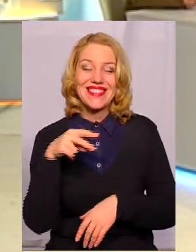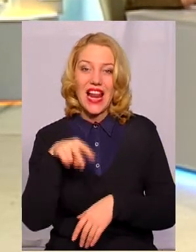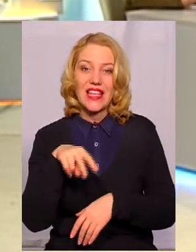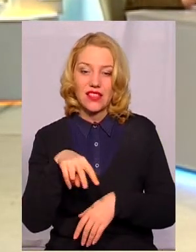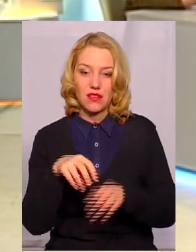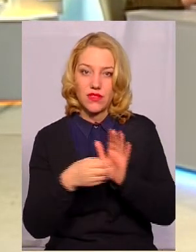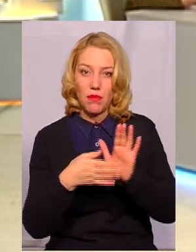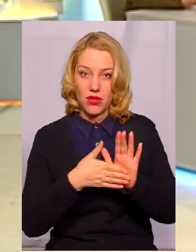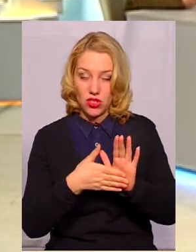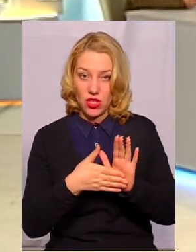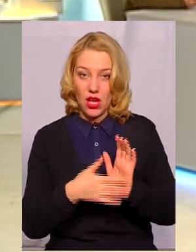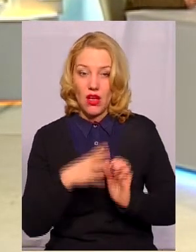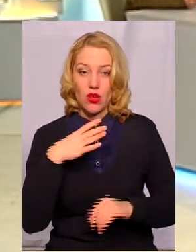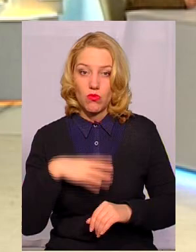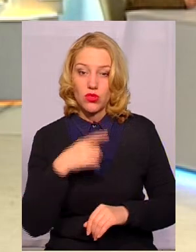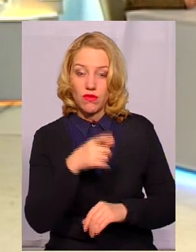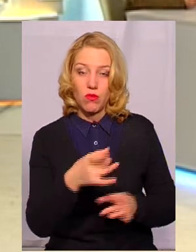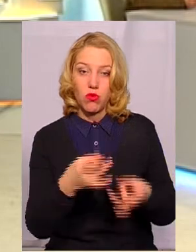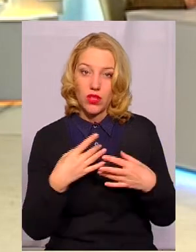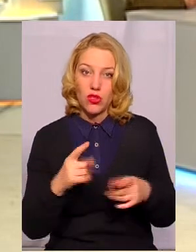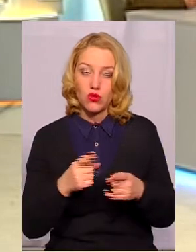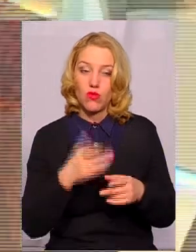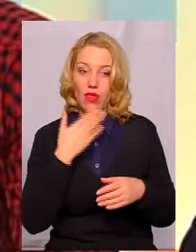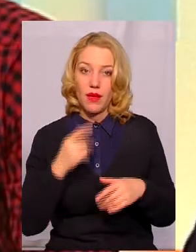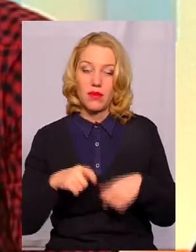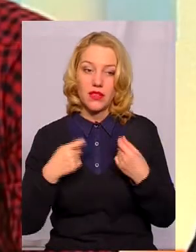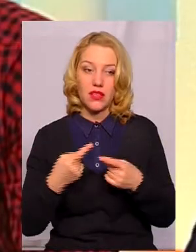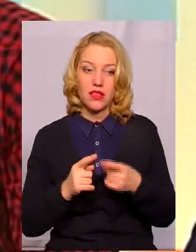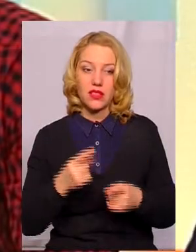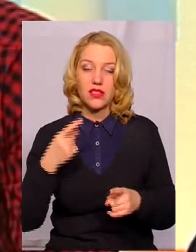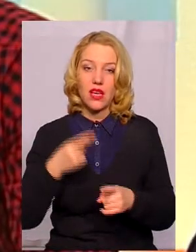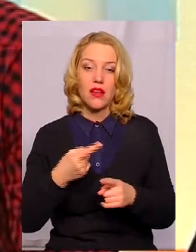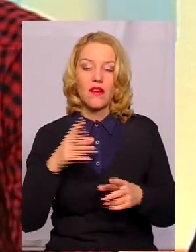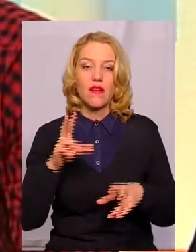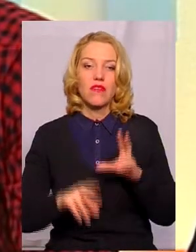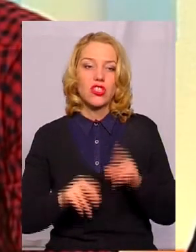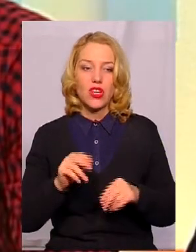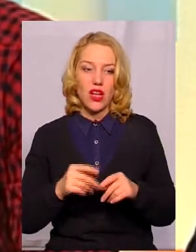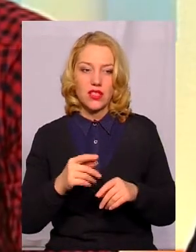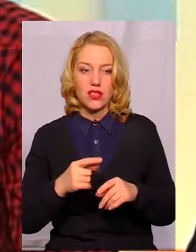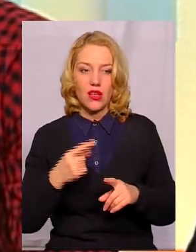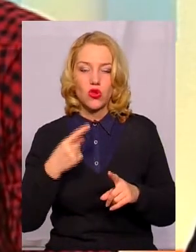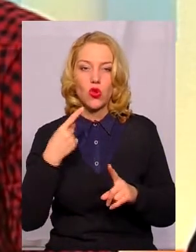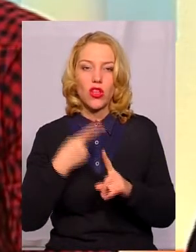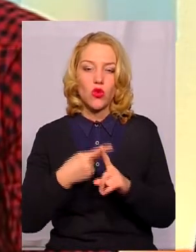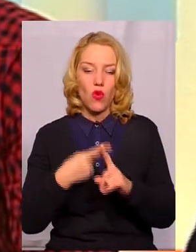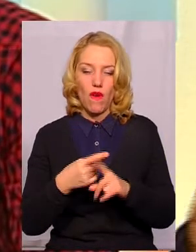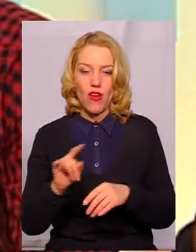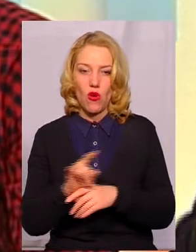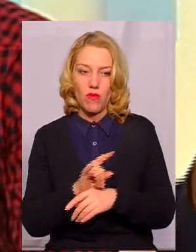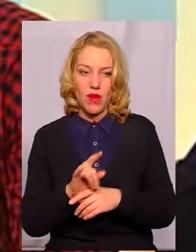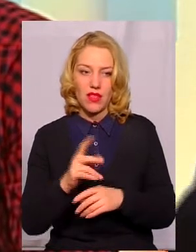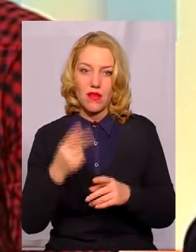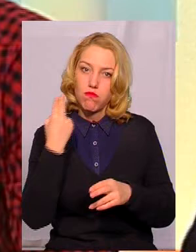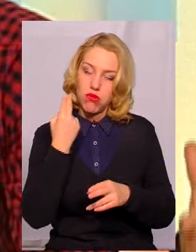росте. Мусите потім пояснювати, чому ви не передали. І це вводить додатково оману, говориться, і наших працівників, статистику. І оцей